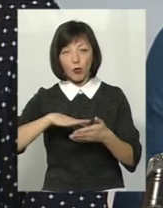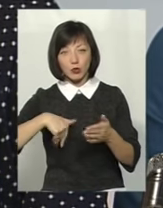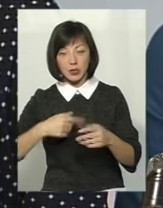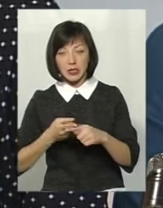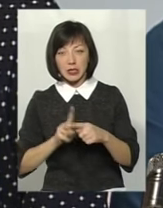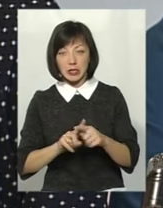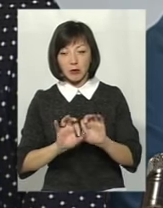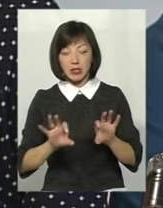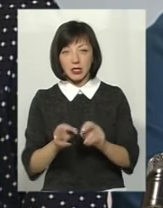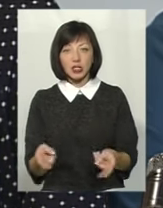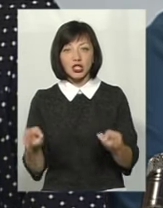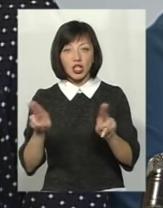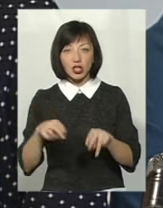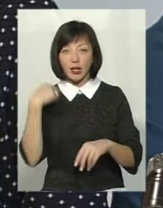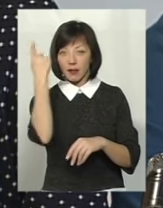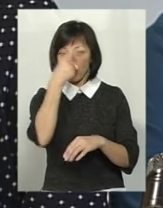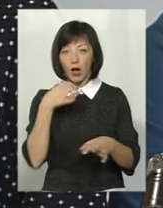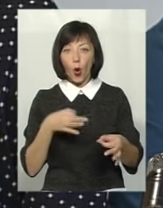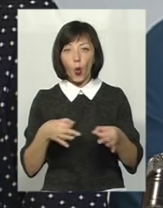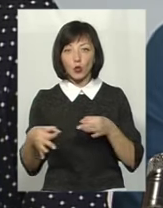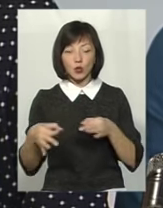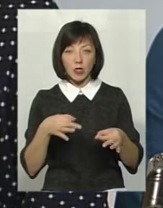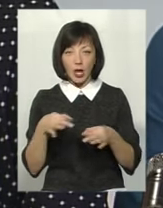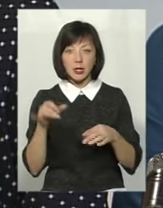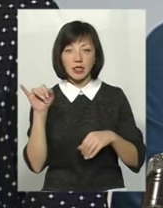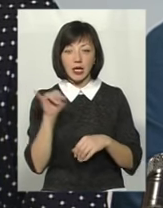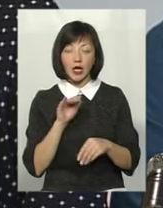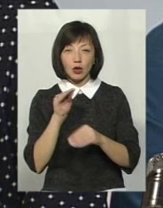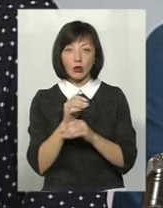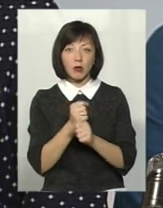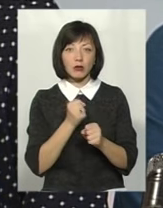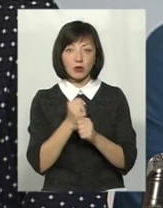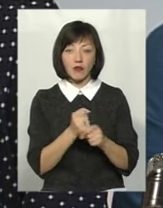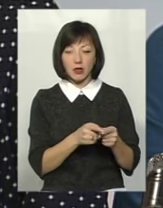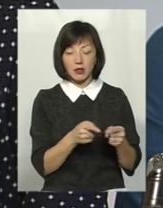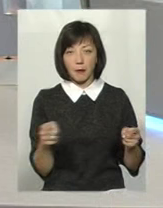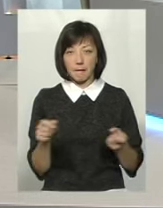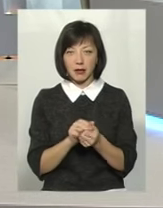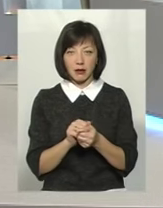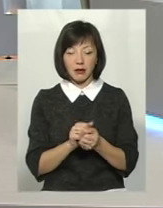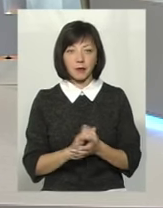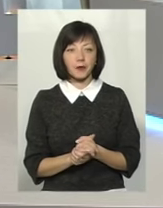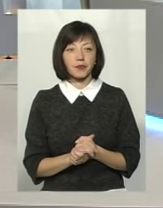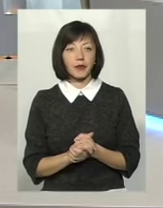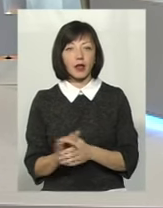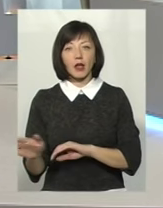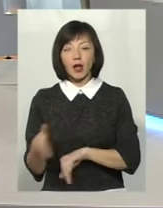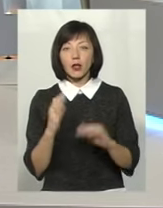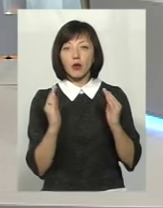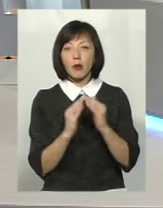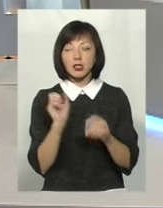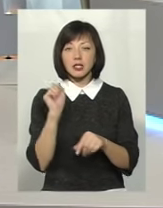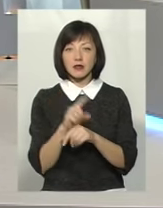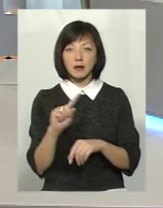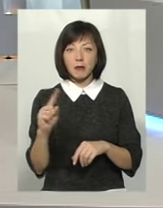матеріал, залишити на індивідуальні консультації і допрацювати пройдений цей матеріал. Домашні завдання. З 1